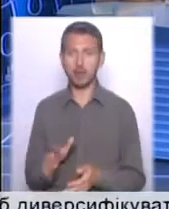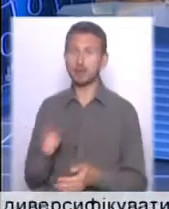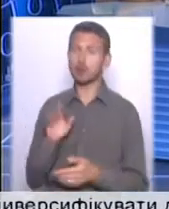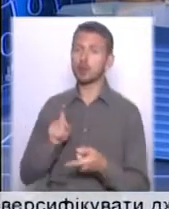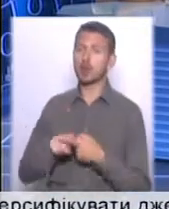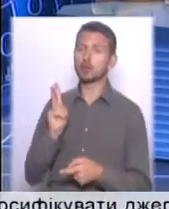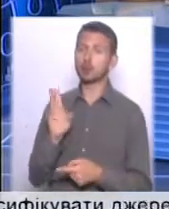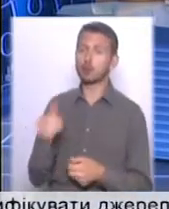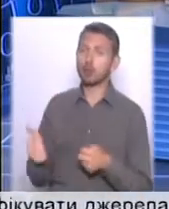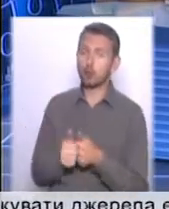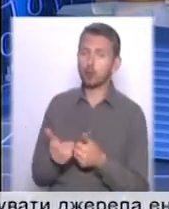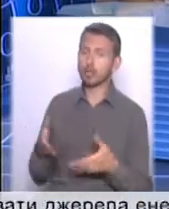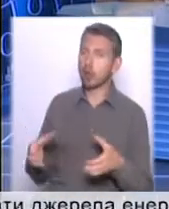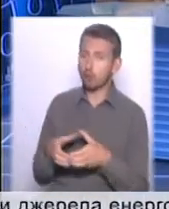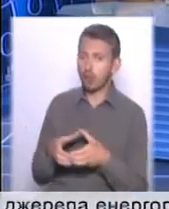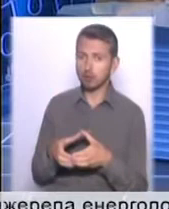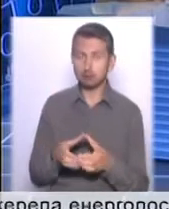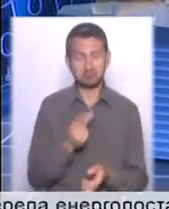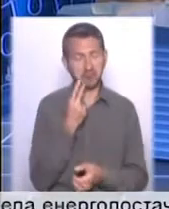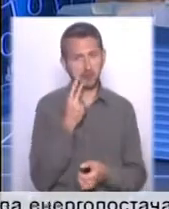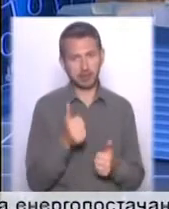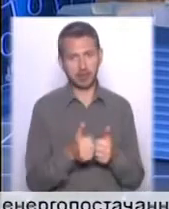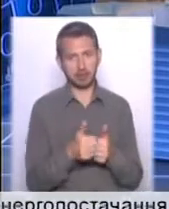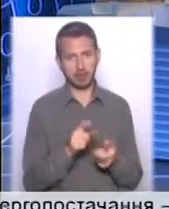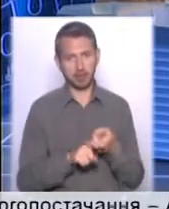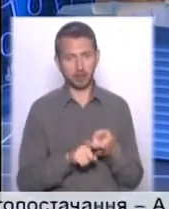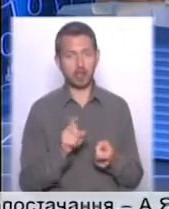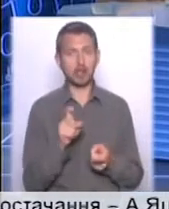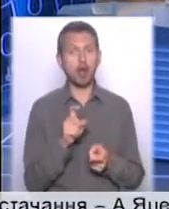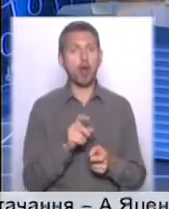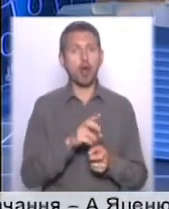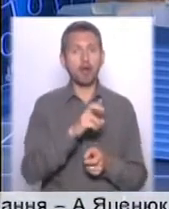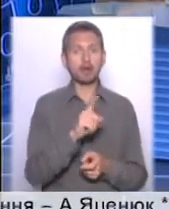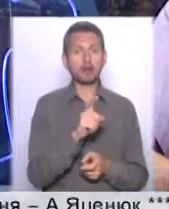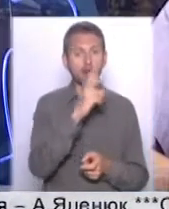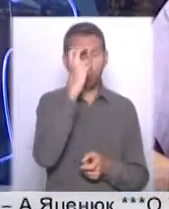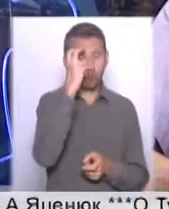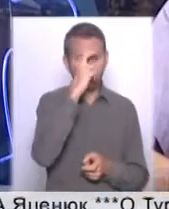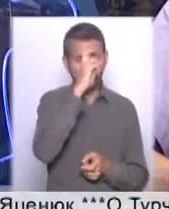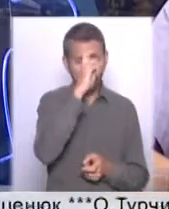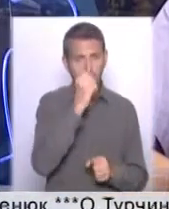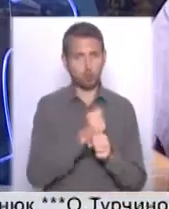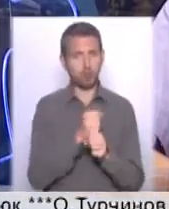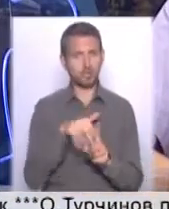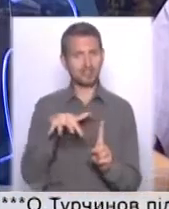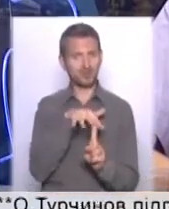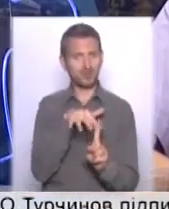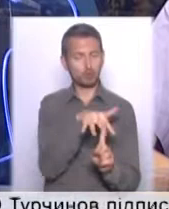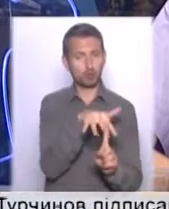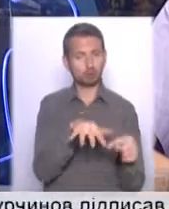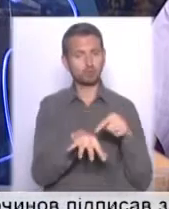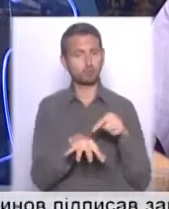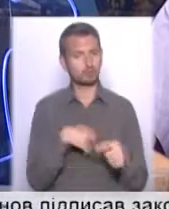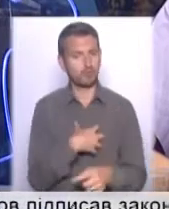буде поруч, яка команда буде поруч. Завжди залежить. Короля робить свито. Так завжди, завжди було. Але ж король все одно має орієнтуватися в тому, що таке